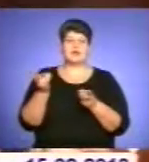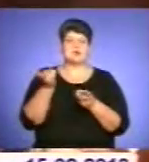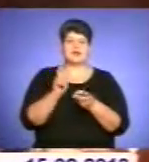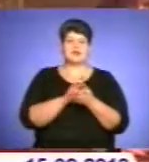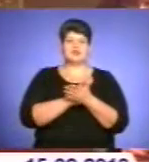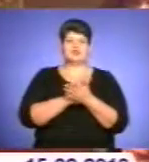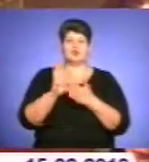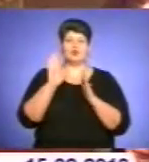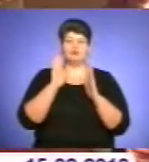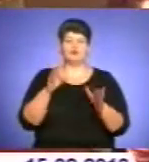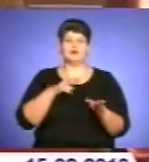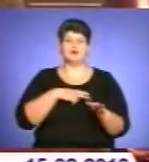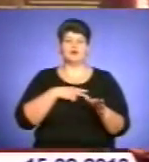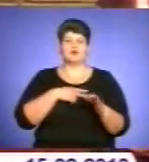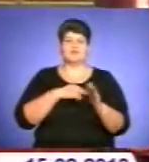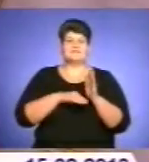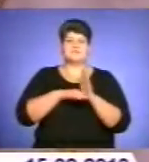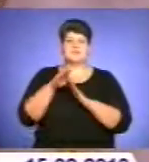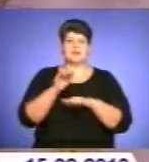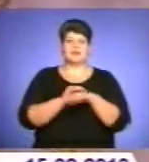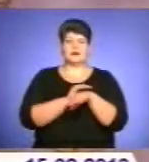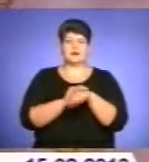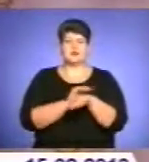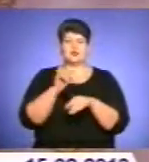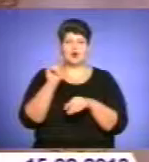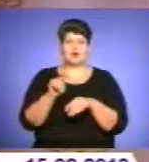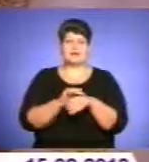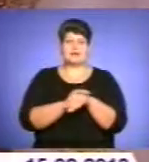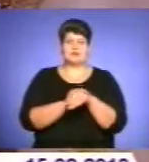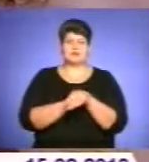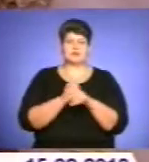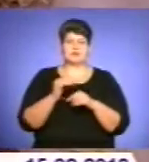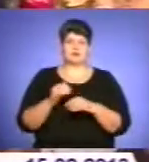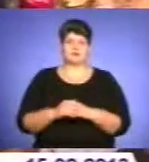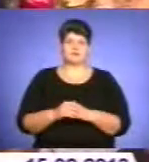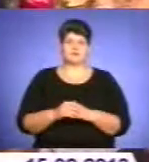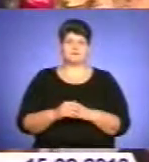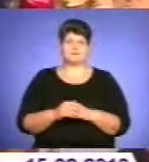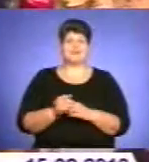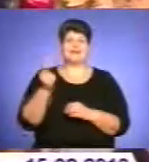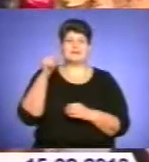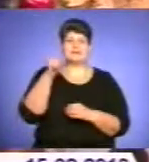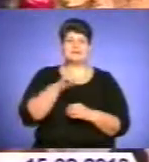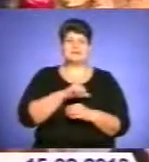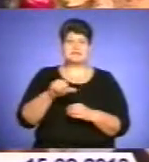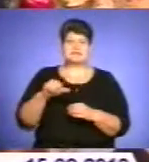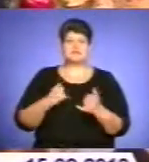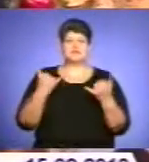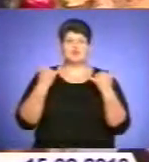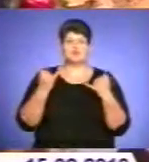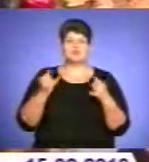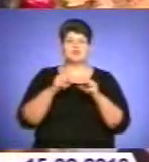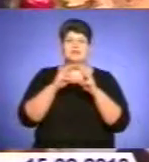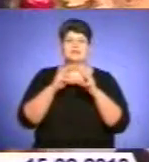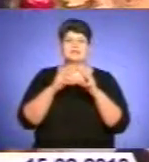то буде нагороджена найвищою Господньою ласкою, його милістю та благодаттю. І тим самим сьогоднішні свята